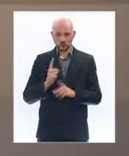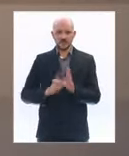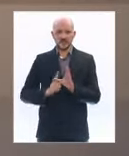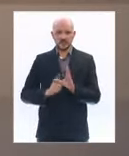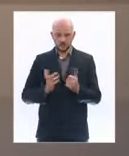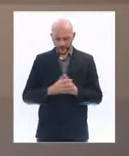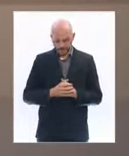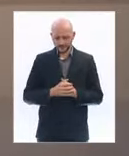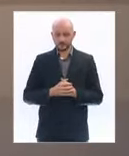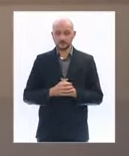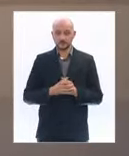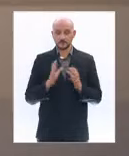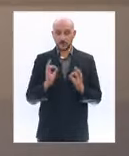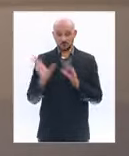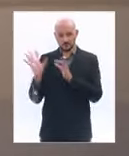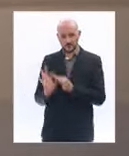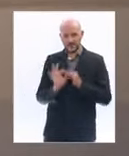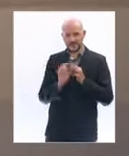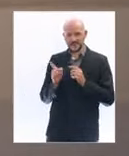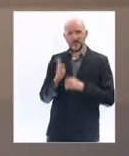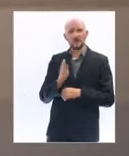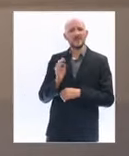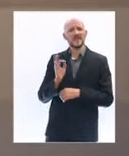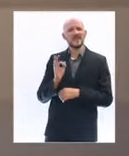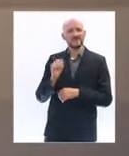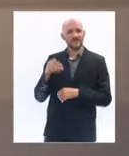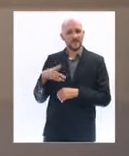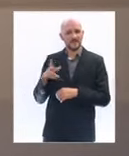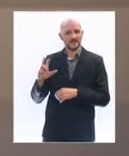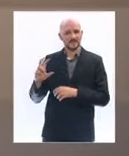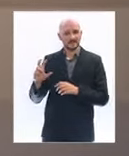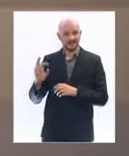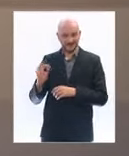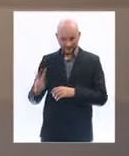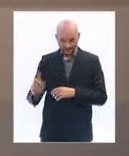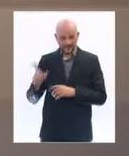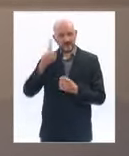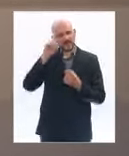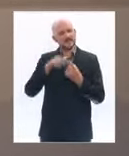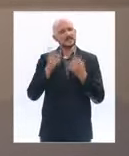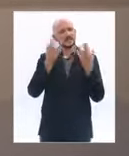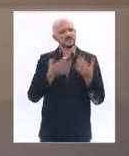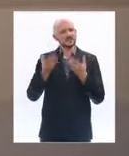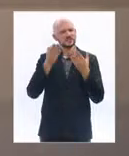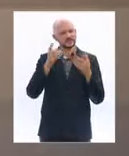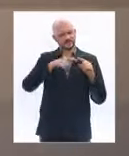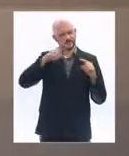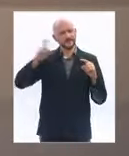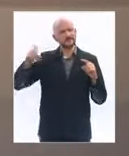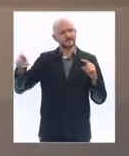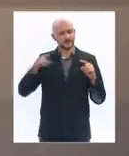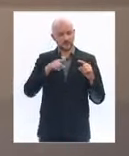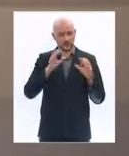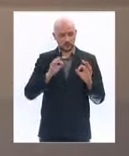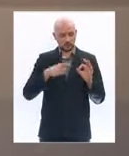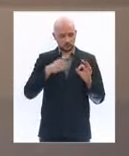question de ma consoeur de BFM TV concernant les chiffres de l'épidémie, vos estimations. sait que durant